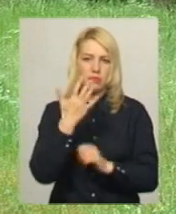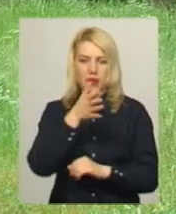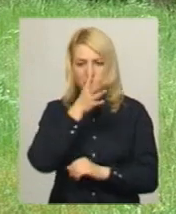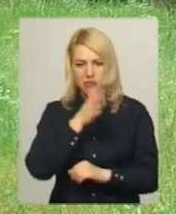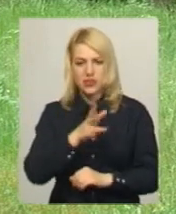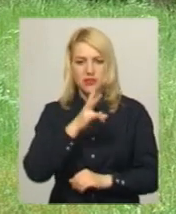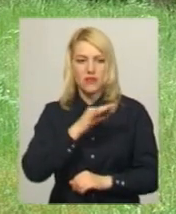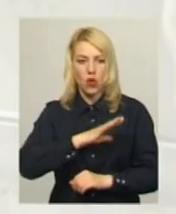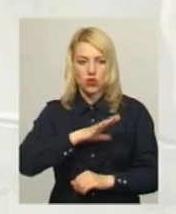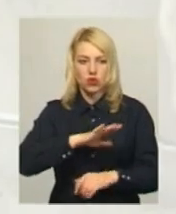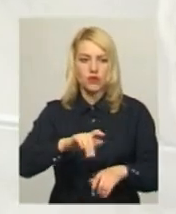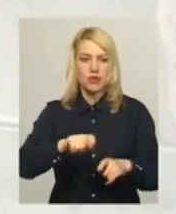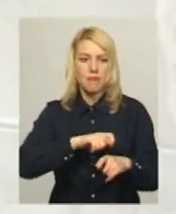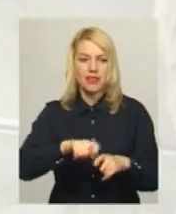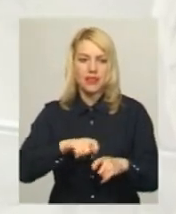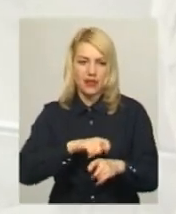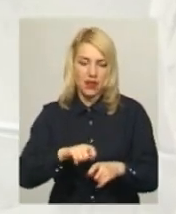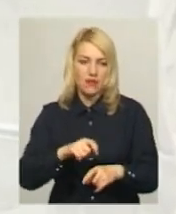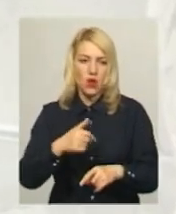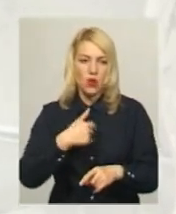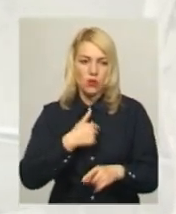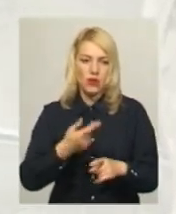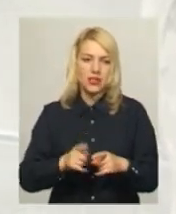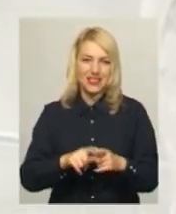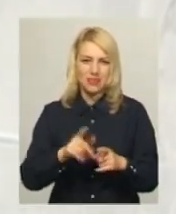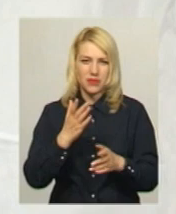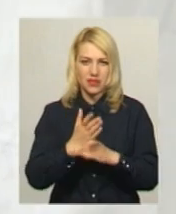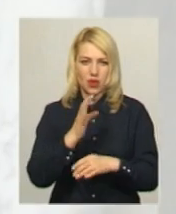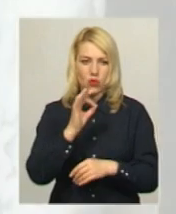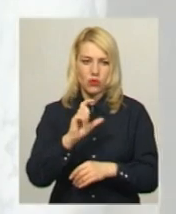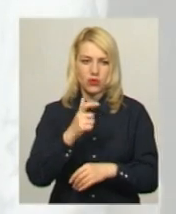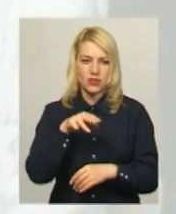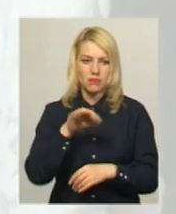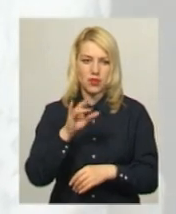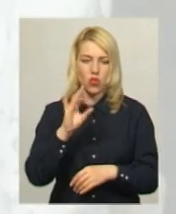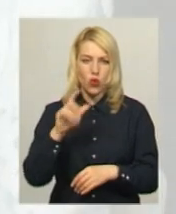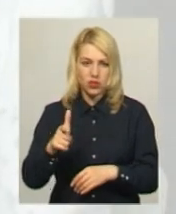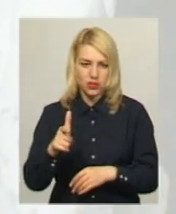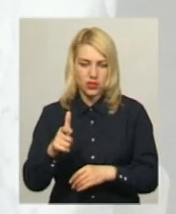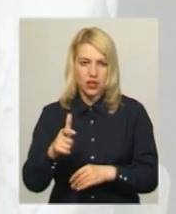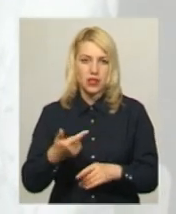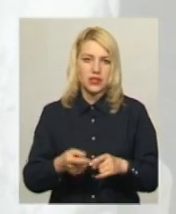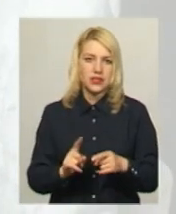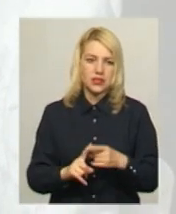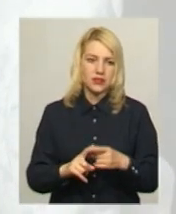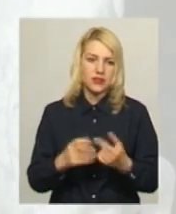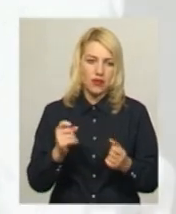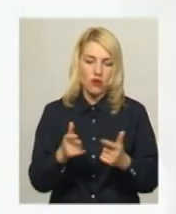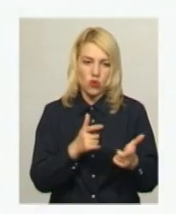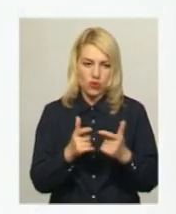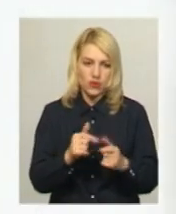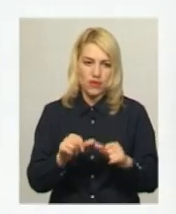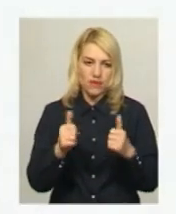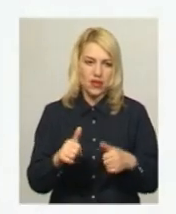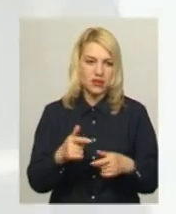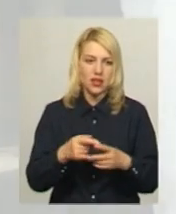очікування матеріалів. У мене є ось цей осьміног, який там є, ну він, як би, в готовому варіанті, може